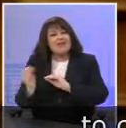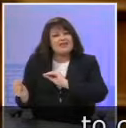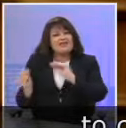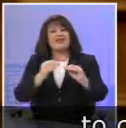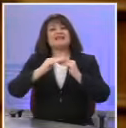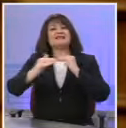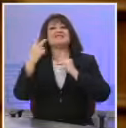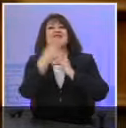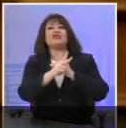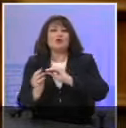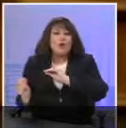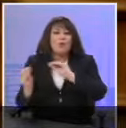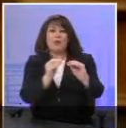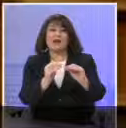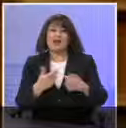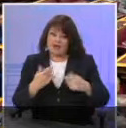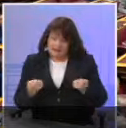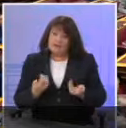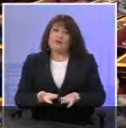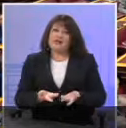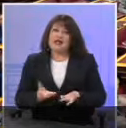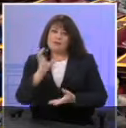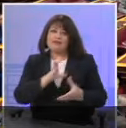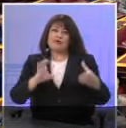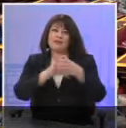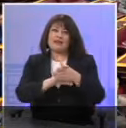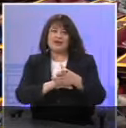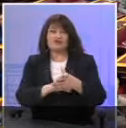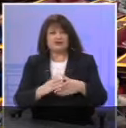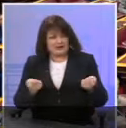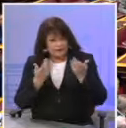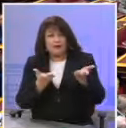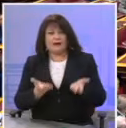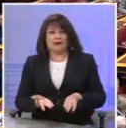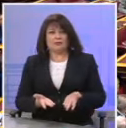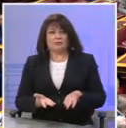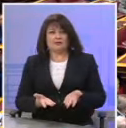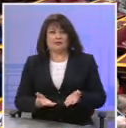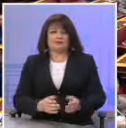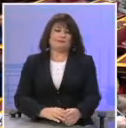περάσουν τα σύνορά σας. Αυτό θα κάνουμε στην Ευρωπαϊκή Ένωση. Αυτό θα κάνουμε.